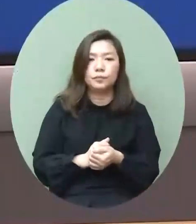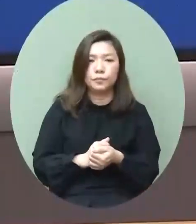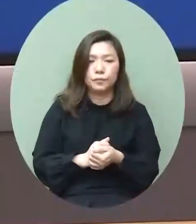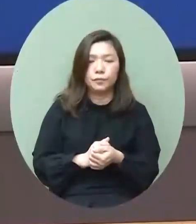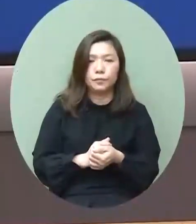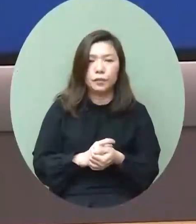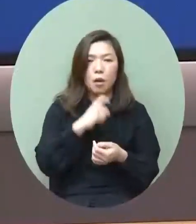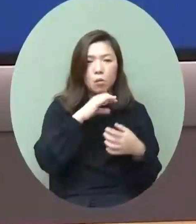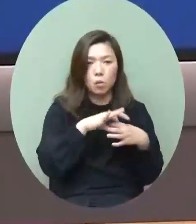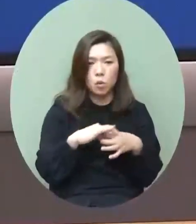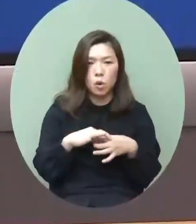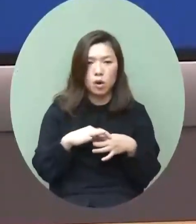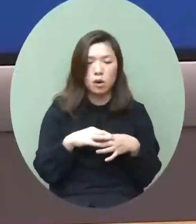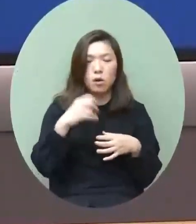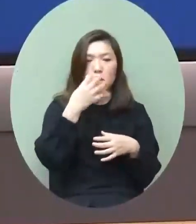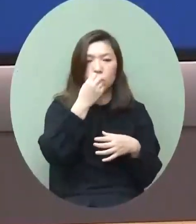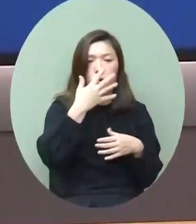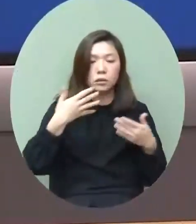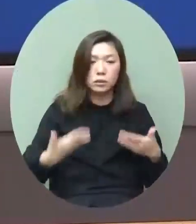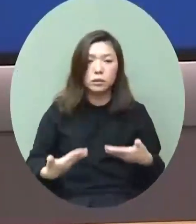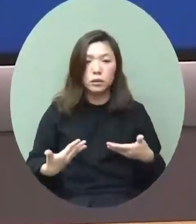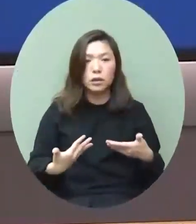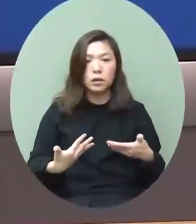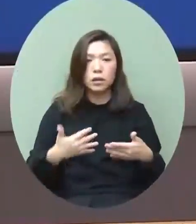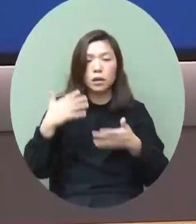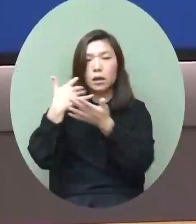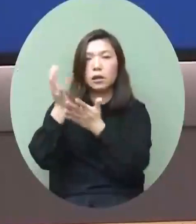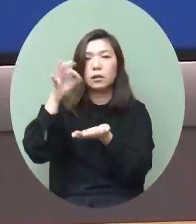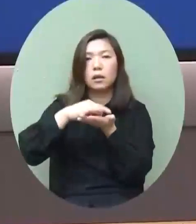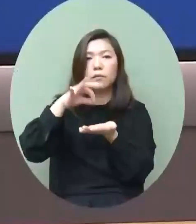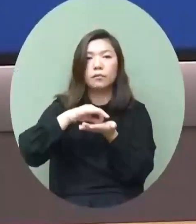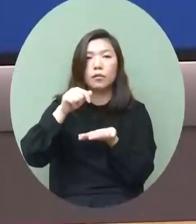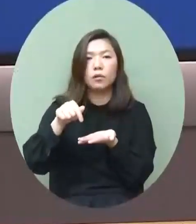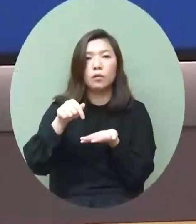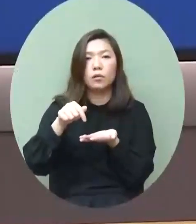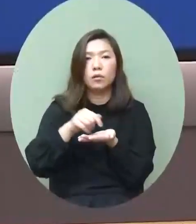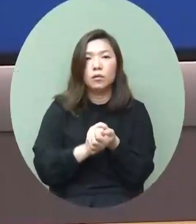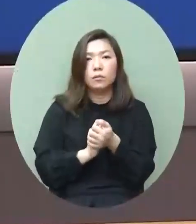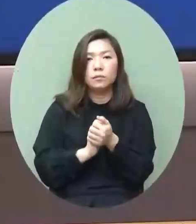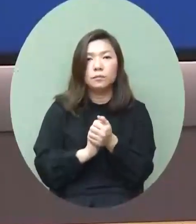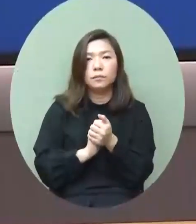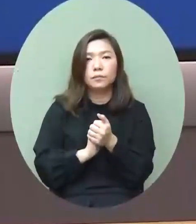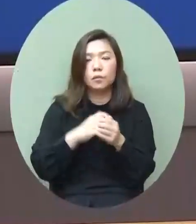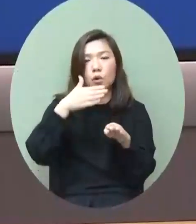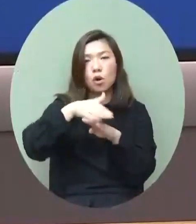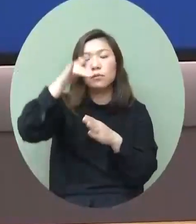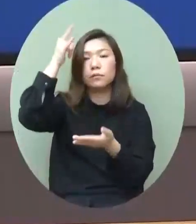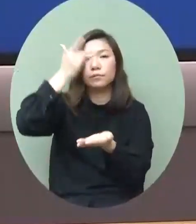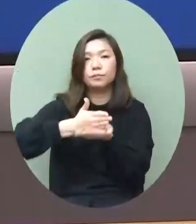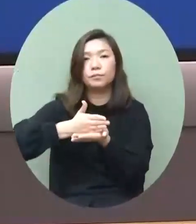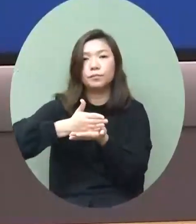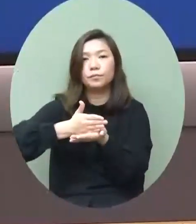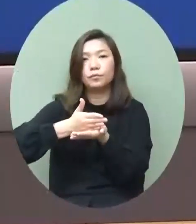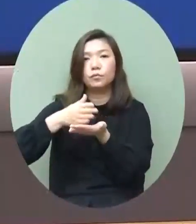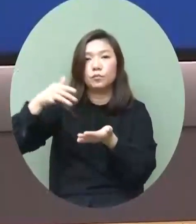有關於香港現在和其他地方在外防輸入那方面